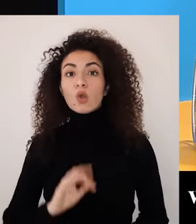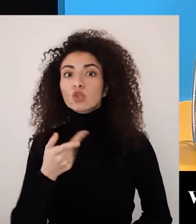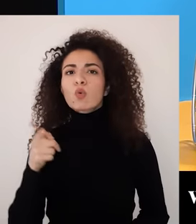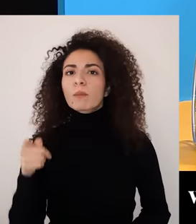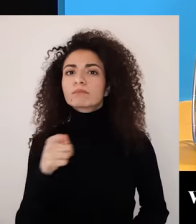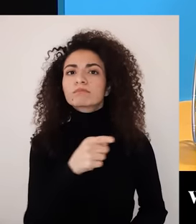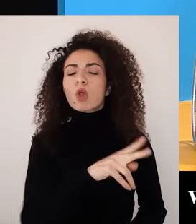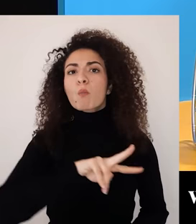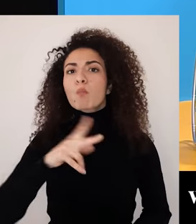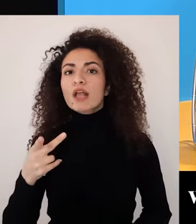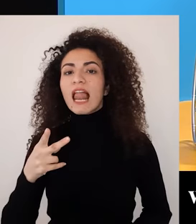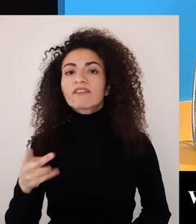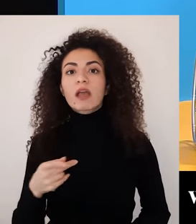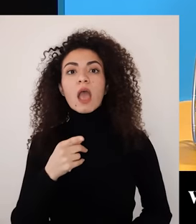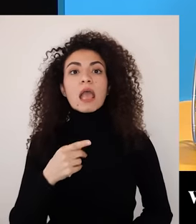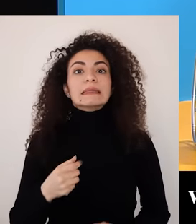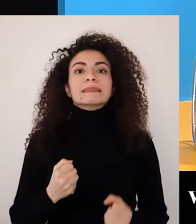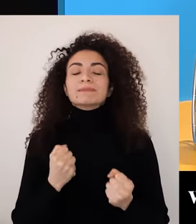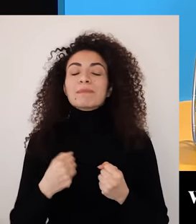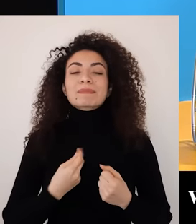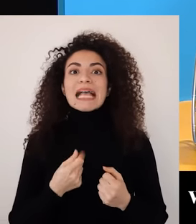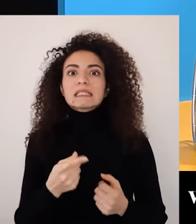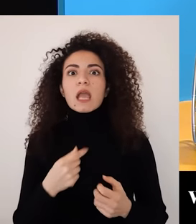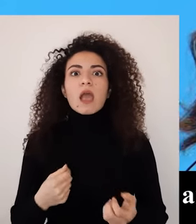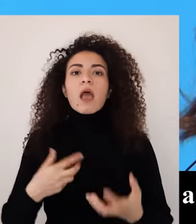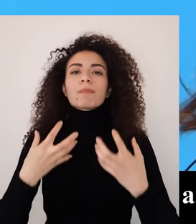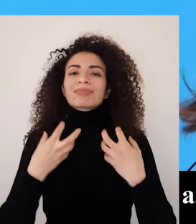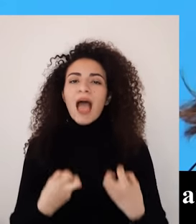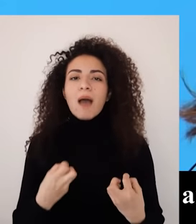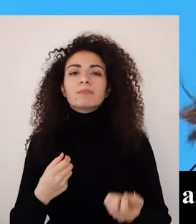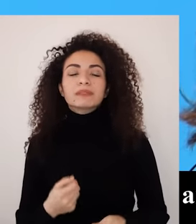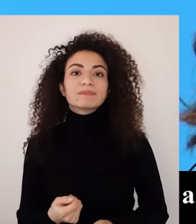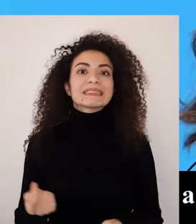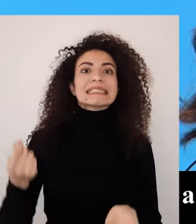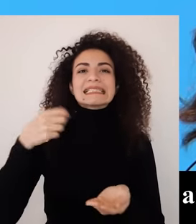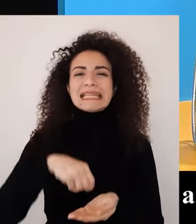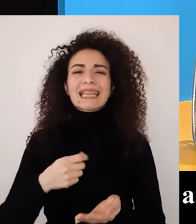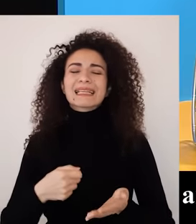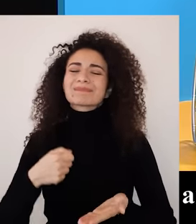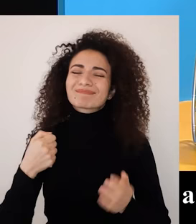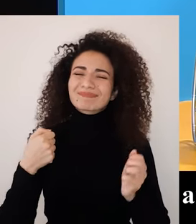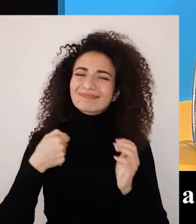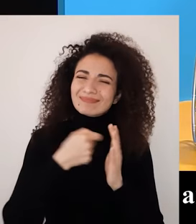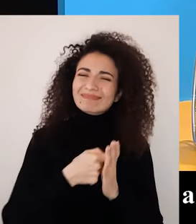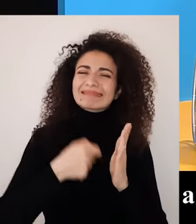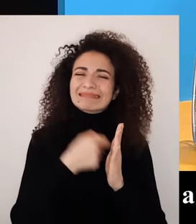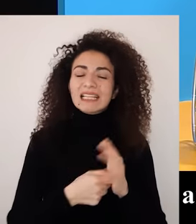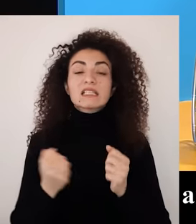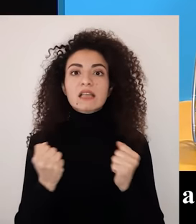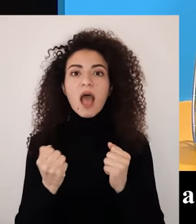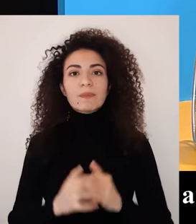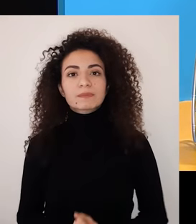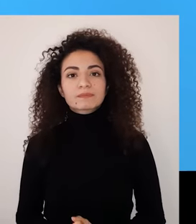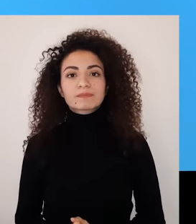شو هي الأمور اللي بترفعك للأعلى وبتزيد مستوى المرونة؟ وشو هي الأمور اللي ممكن تفاقم المشاكل وبتأدي